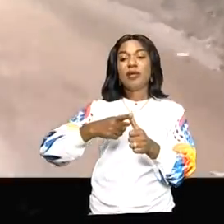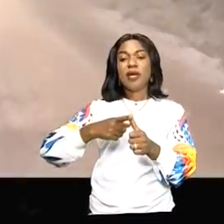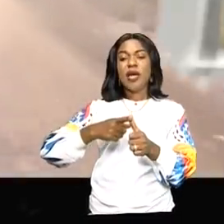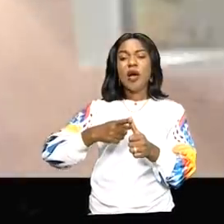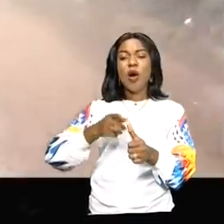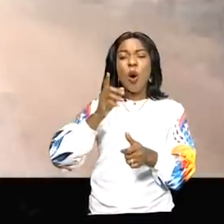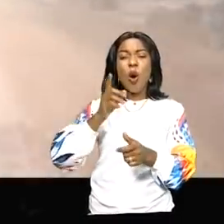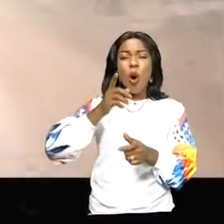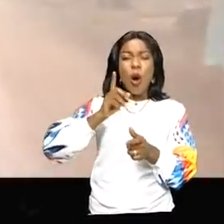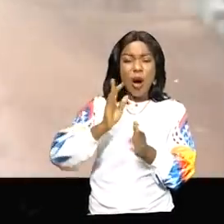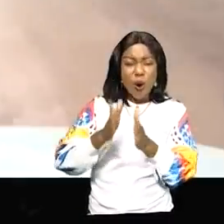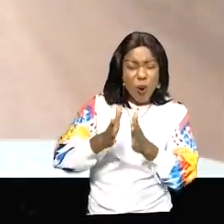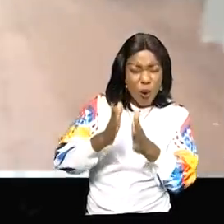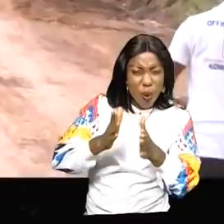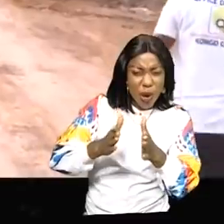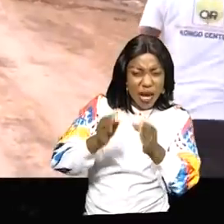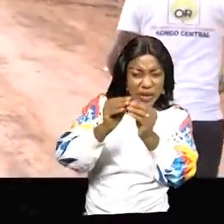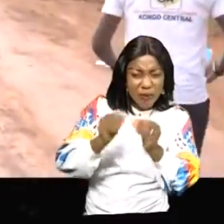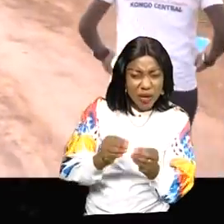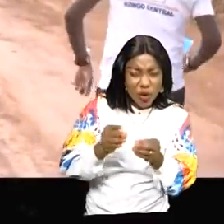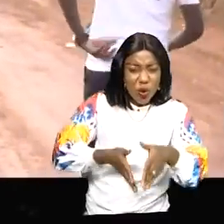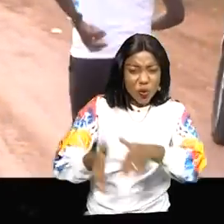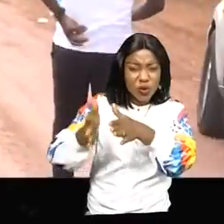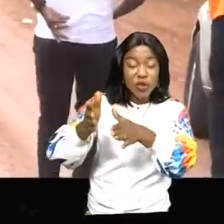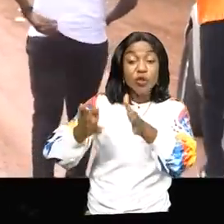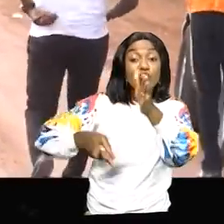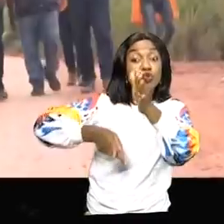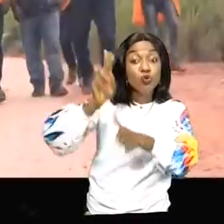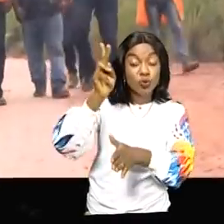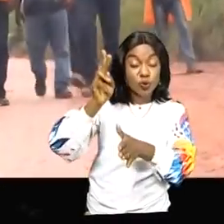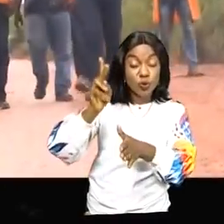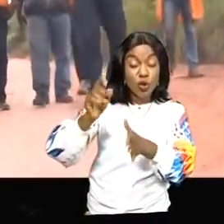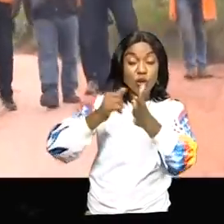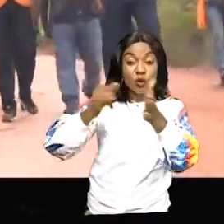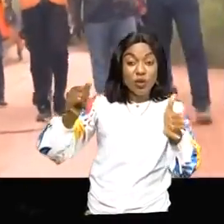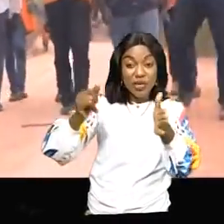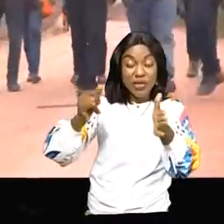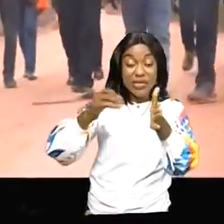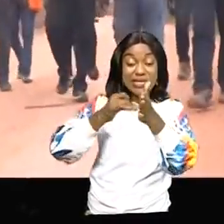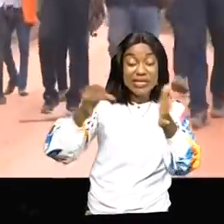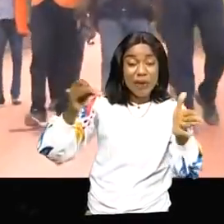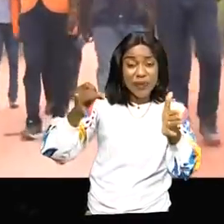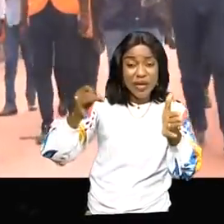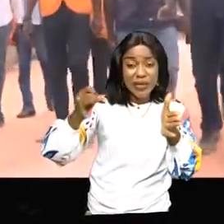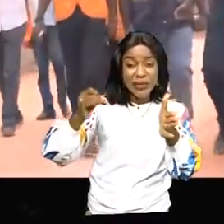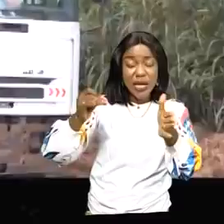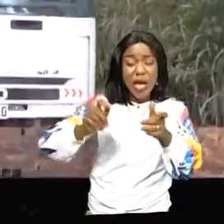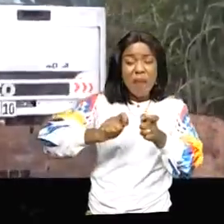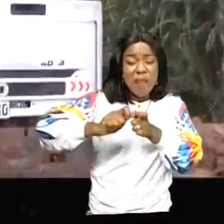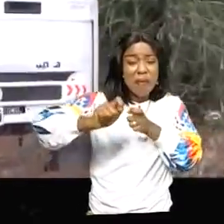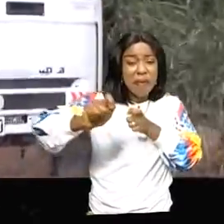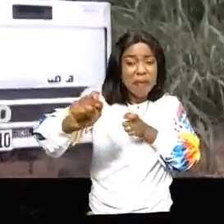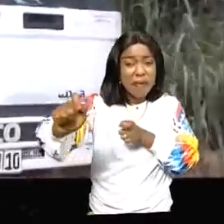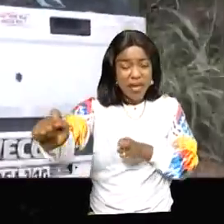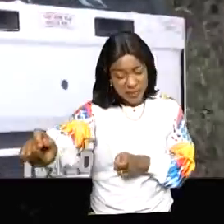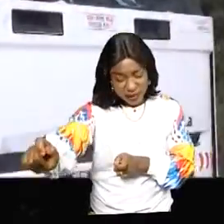70 km sur la RN12 avant d'atteindre Nkamba. 70 km de route en terre battue ont nécessité des